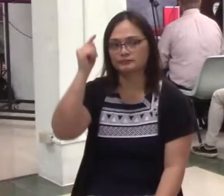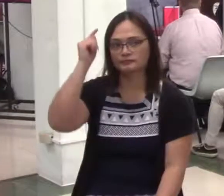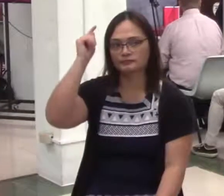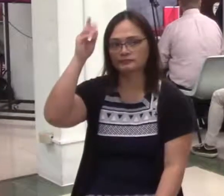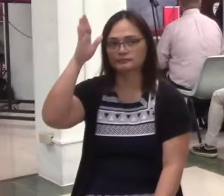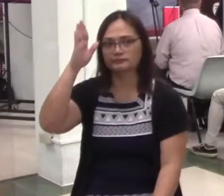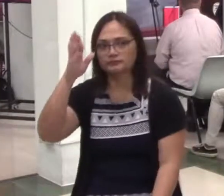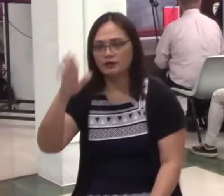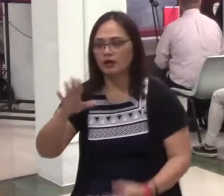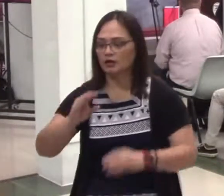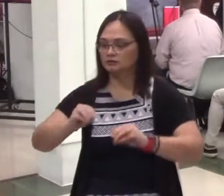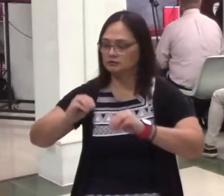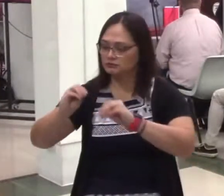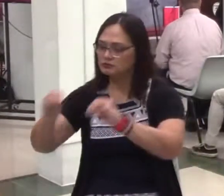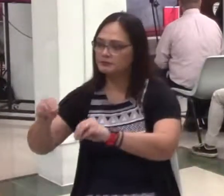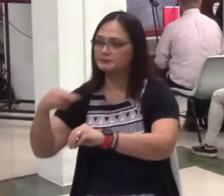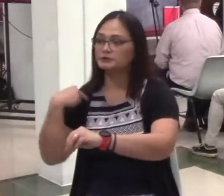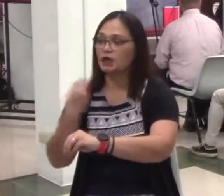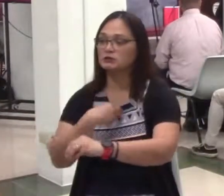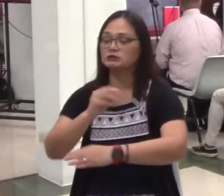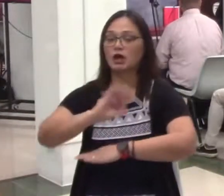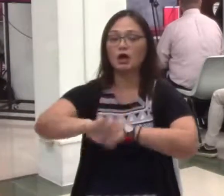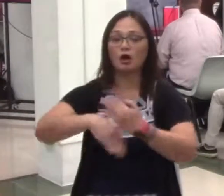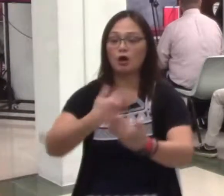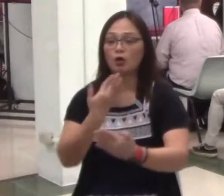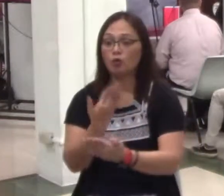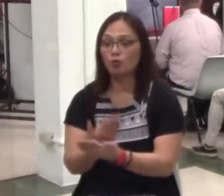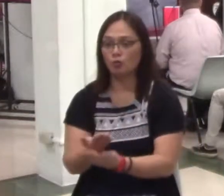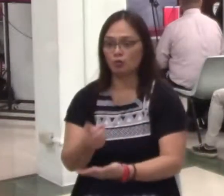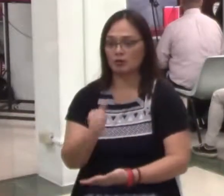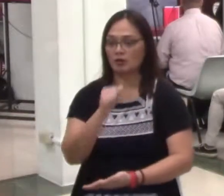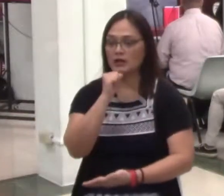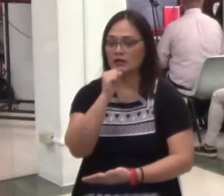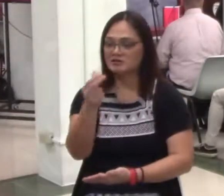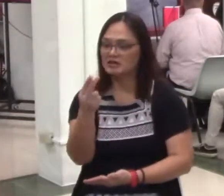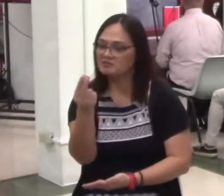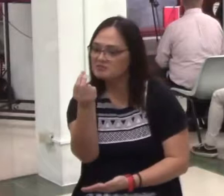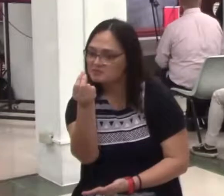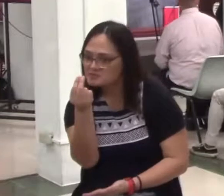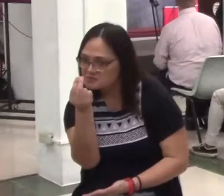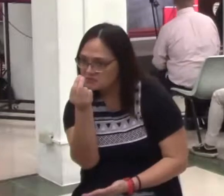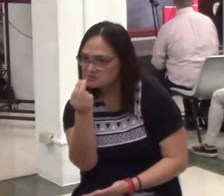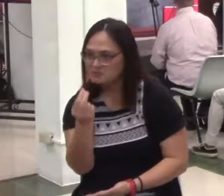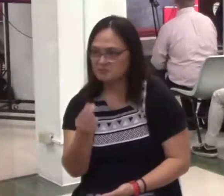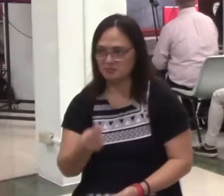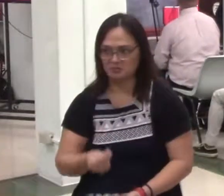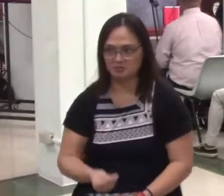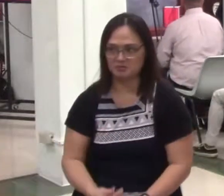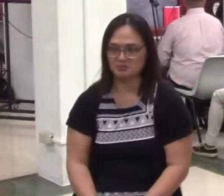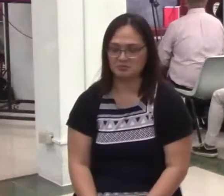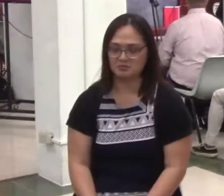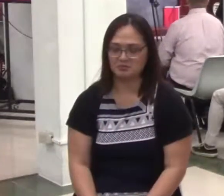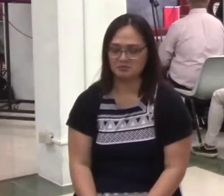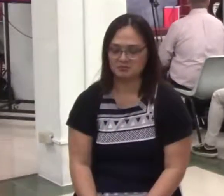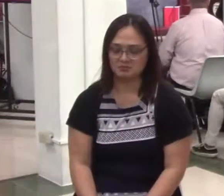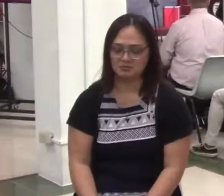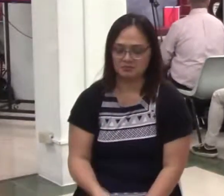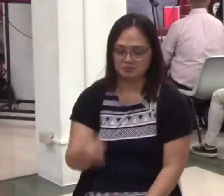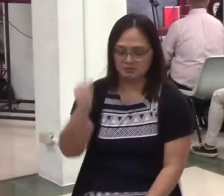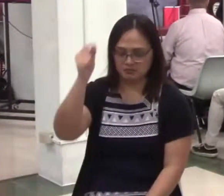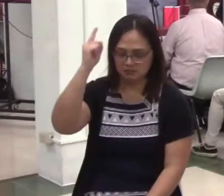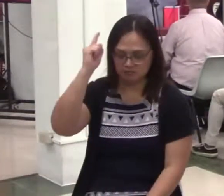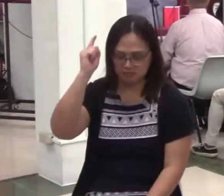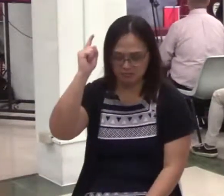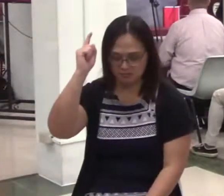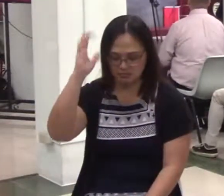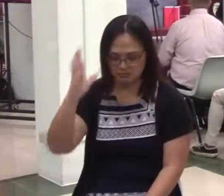andyan ba kayo? Hindi tingi. Ang Panginoon po, mga